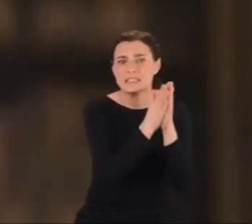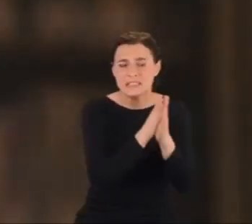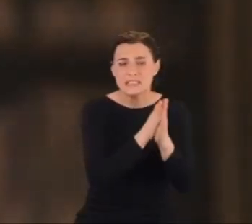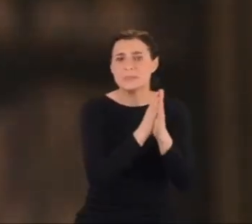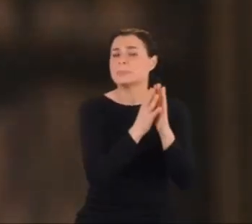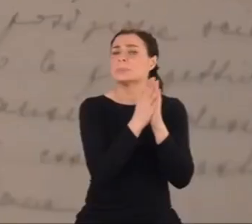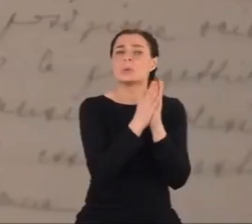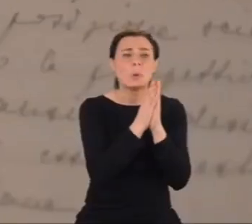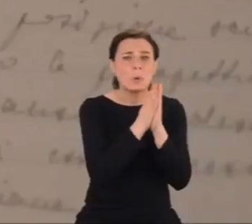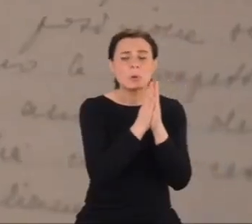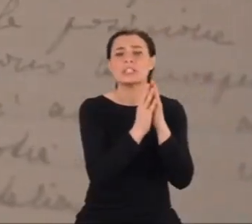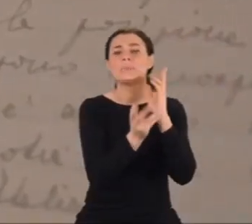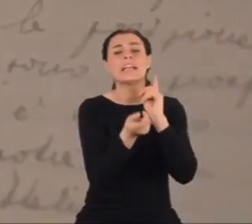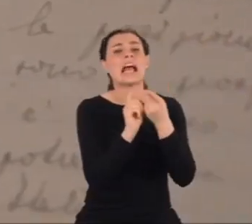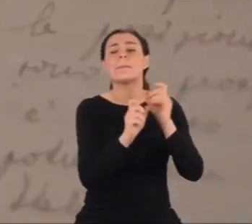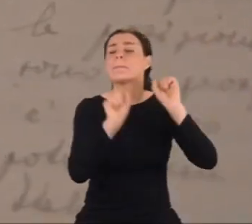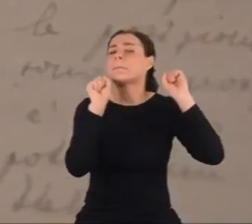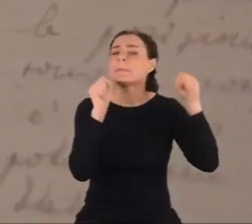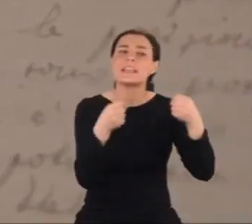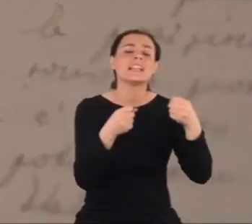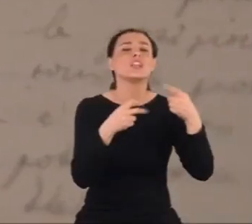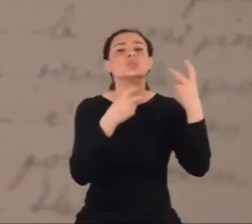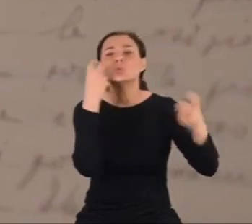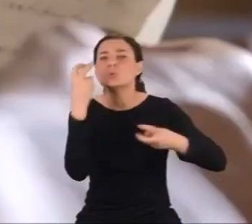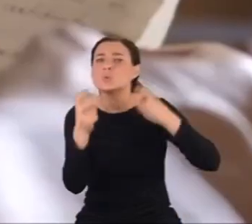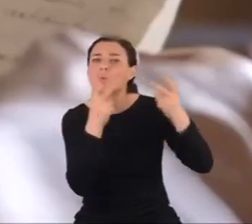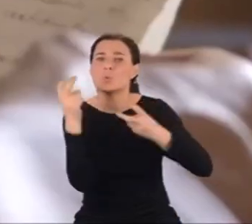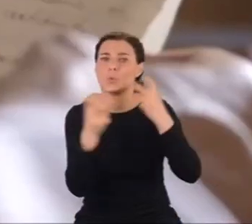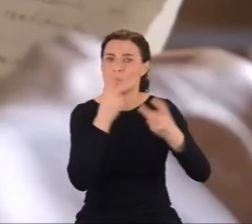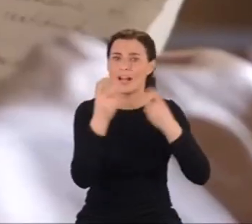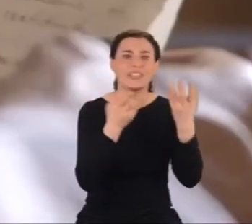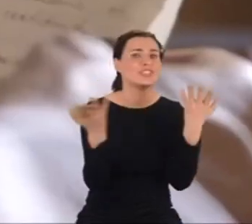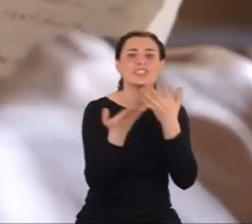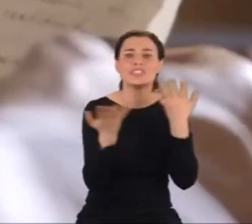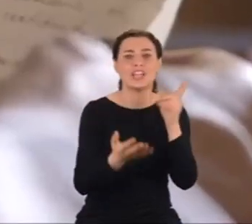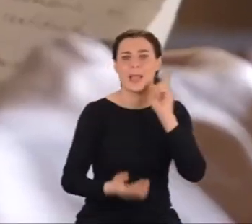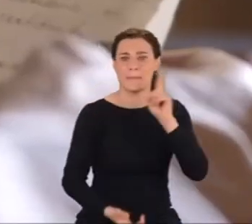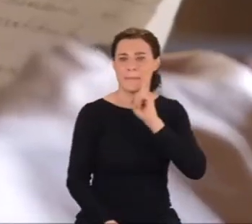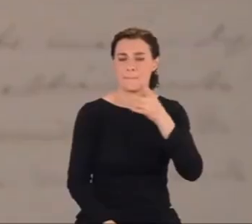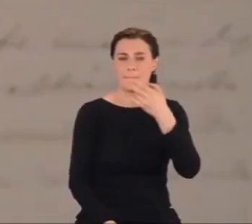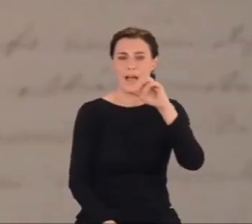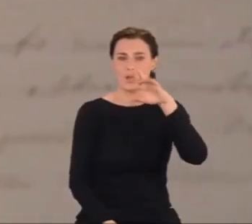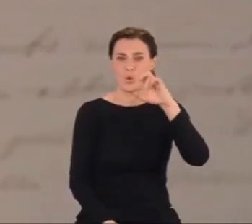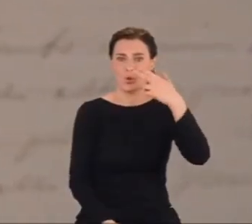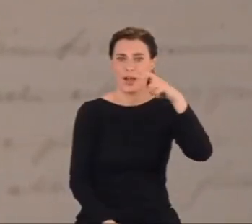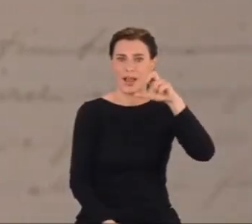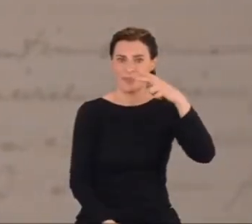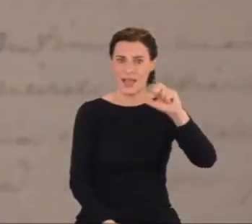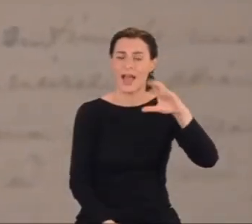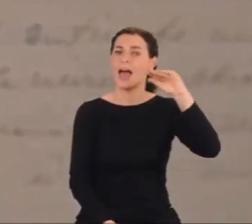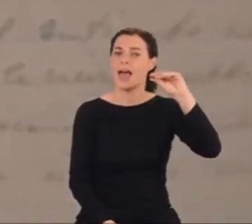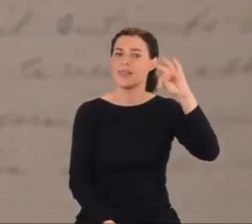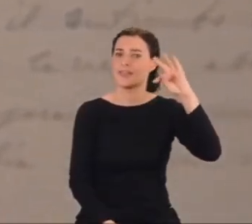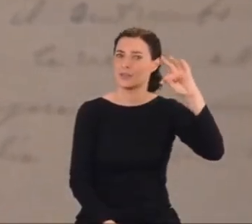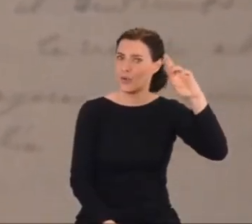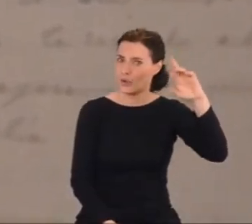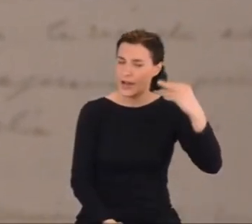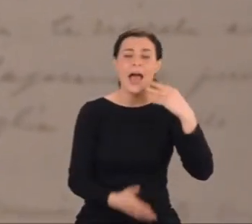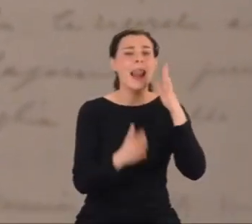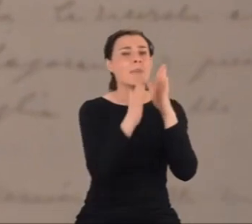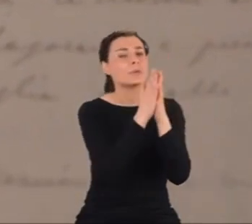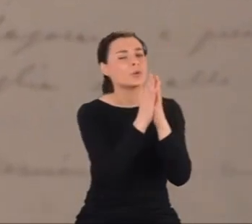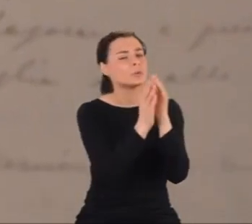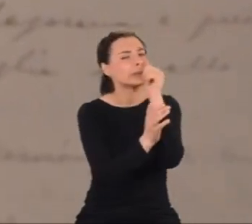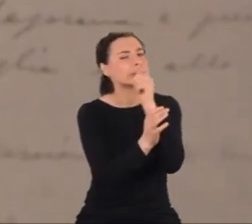Zaklina, by jak najpilniej uruchomić wszelkie środki w celu odszukania Ettore Majorany przy zachowaniu